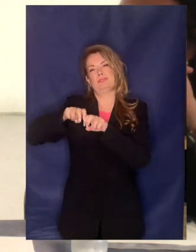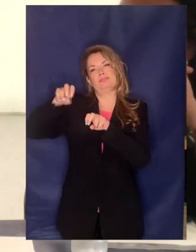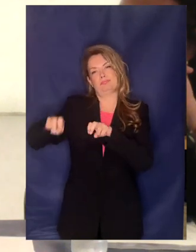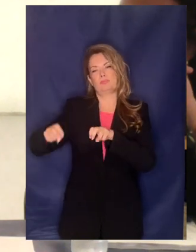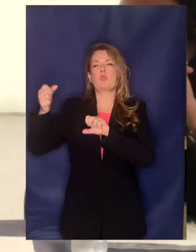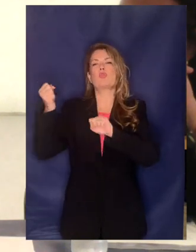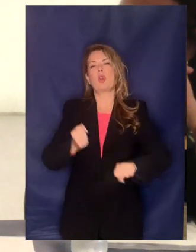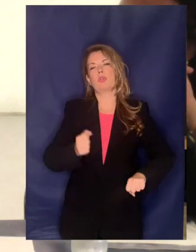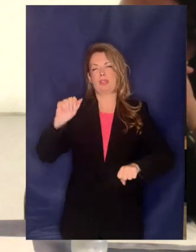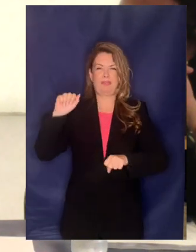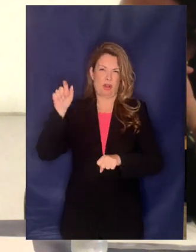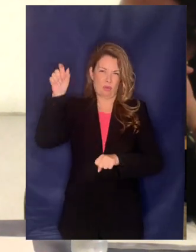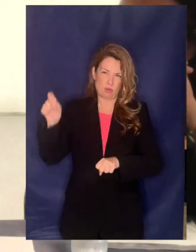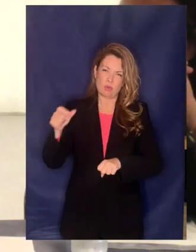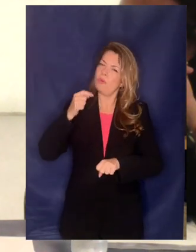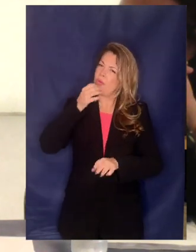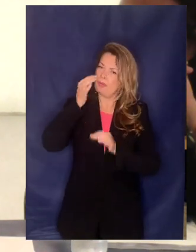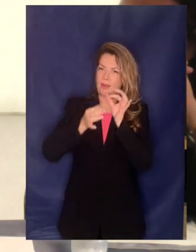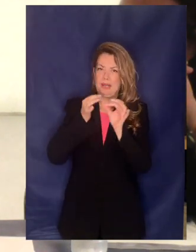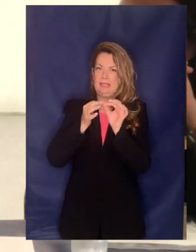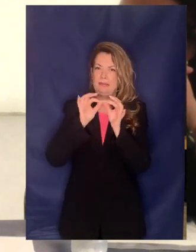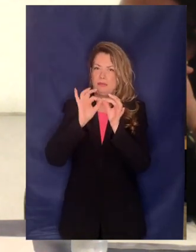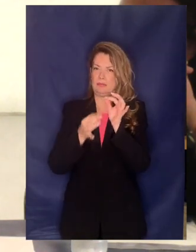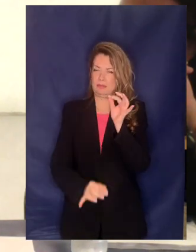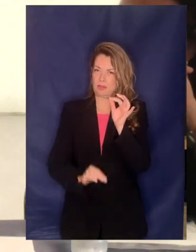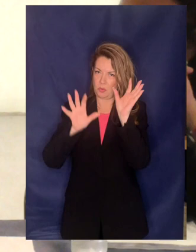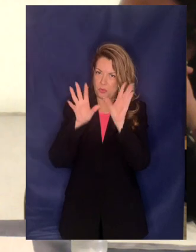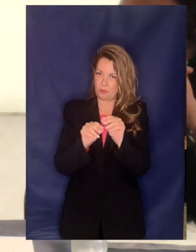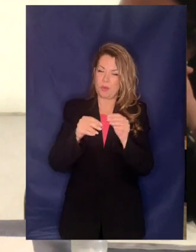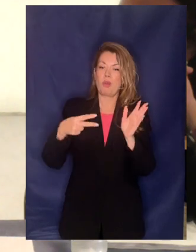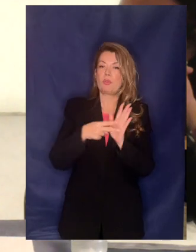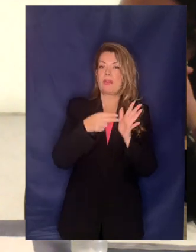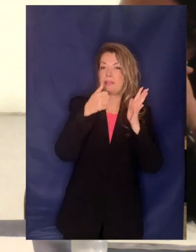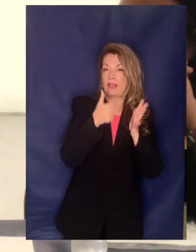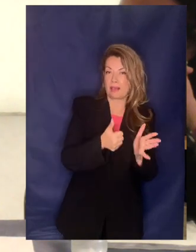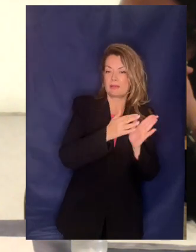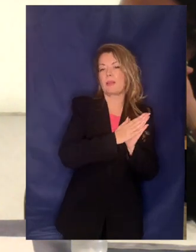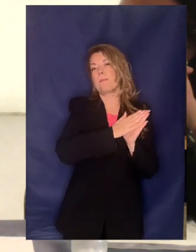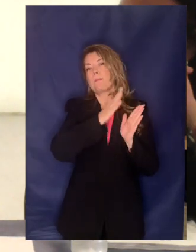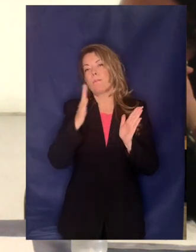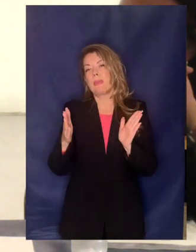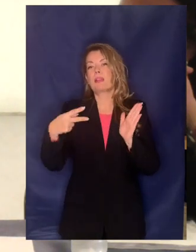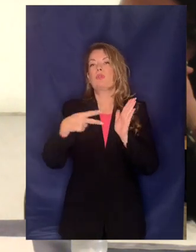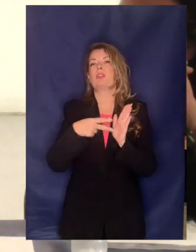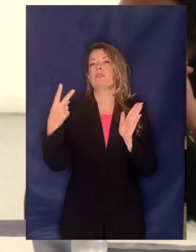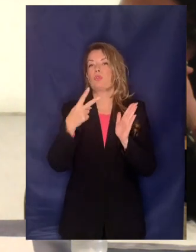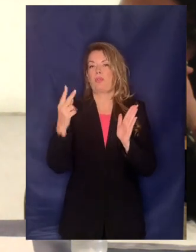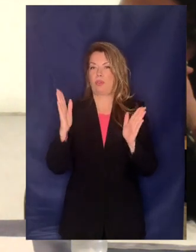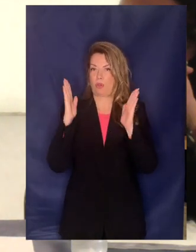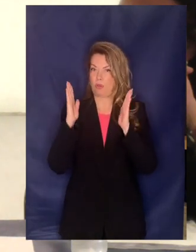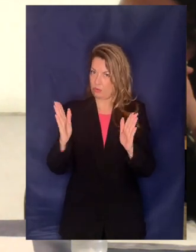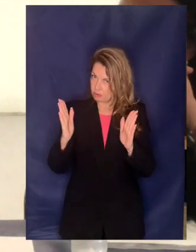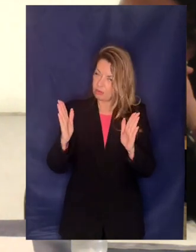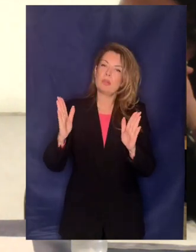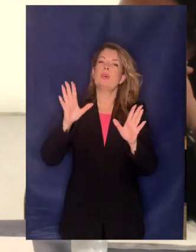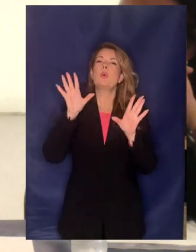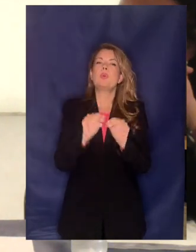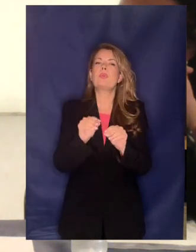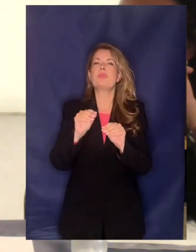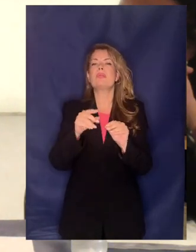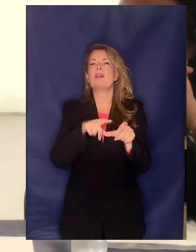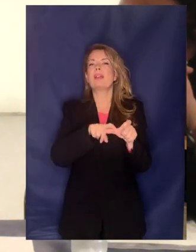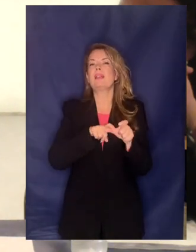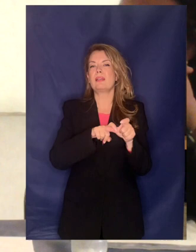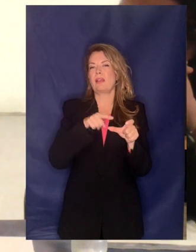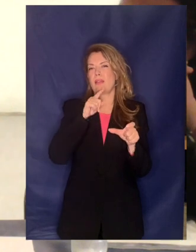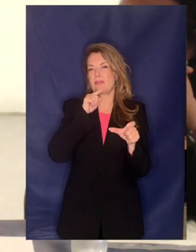για να μας πει για την περίοδο 2006-2022 κάποια πράγματα σε σχέση με